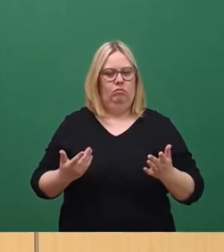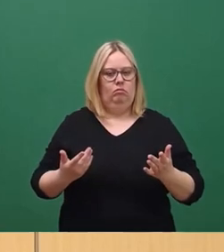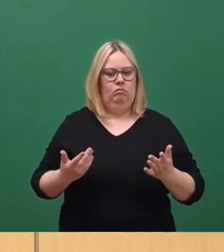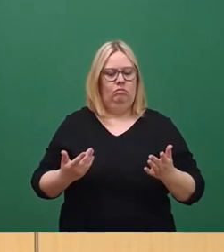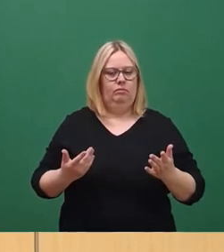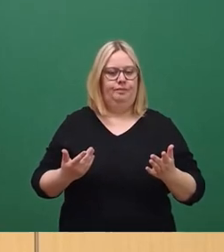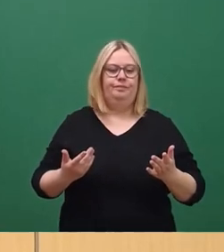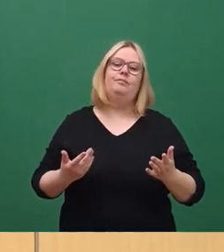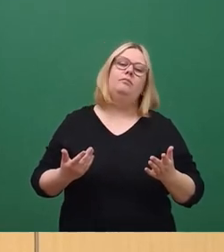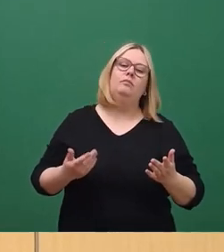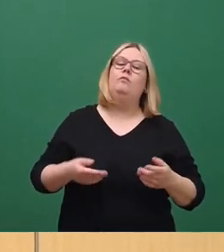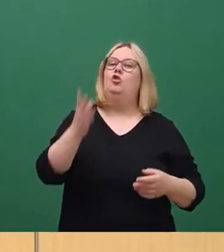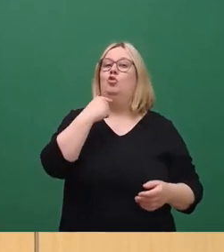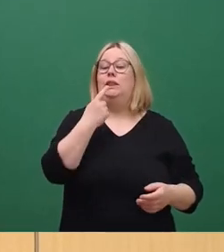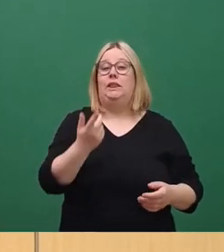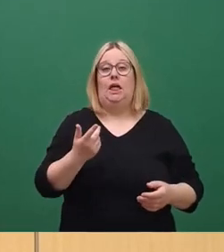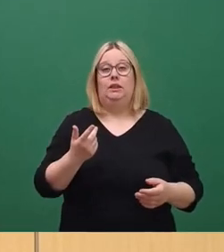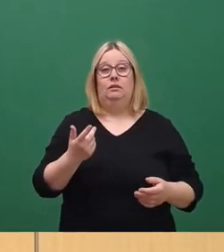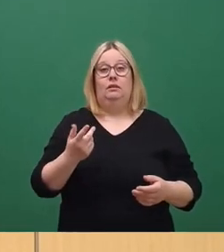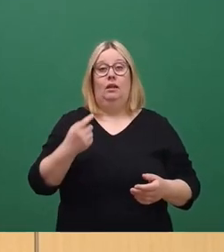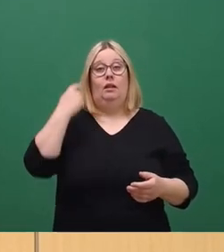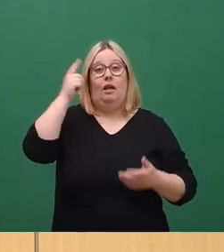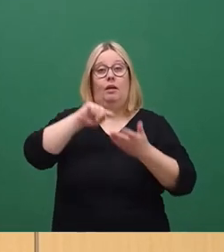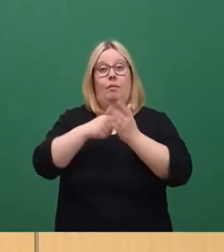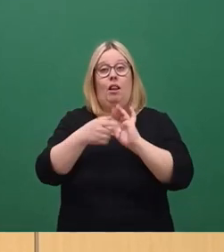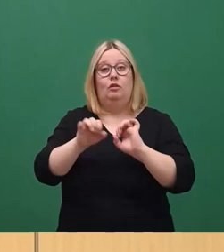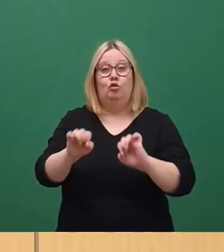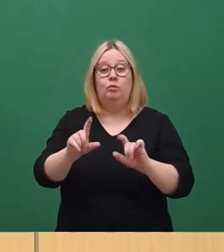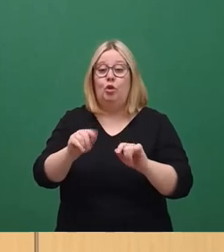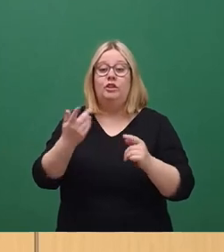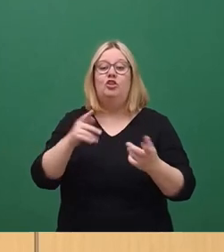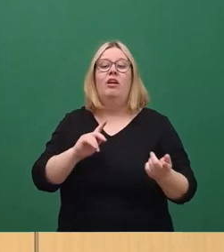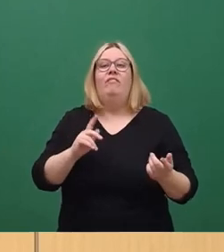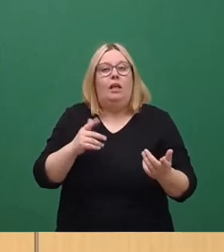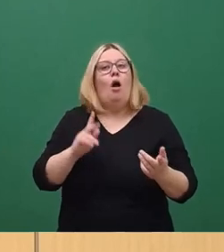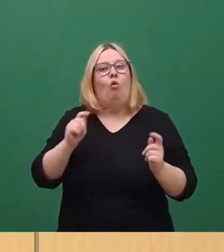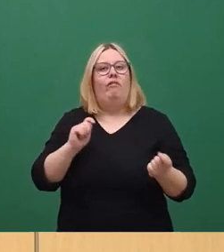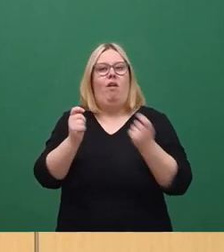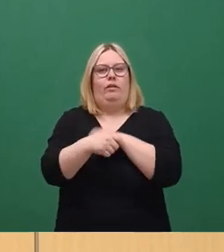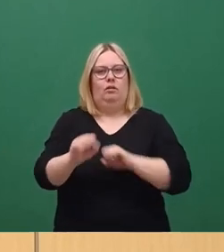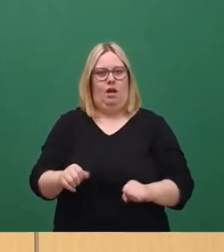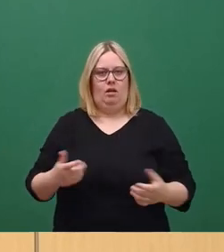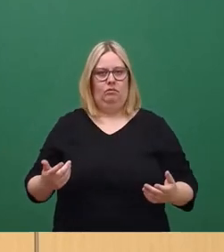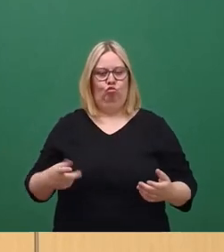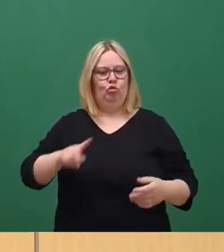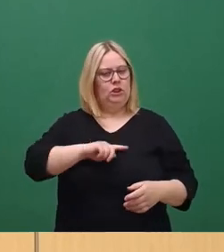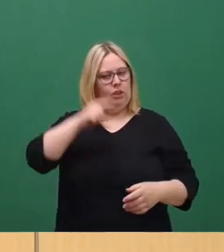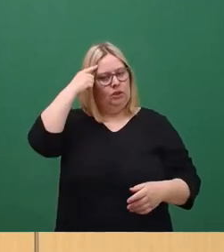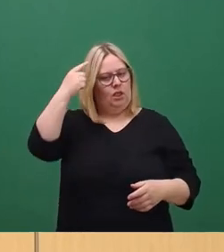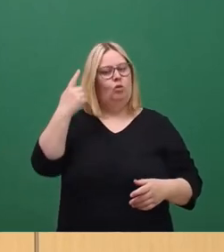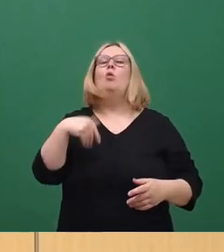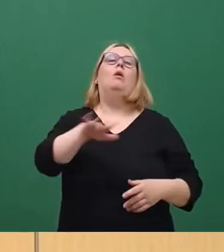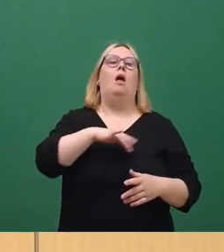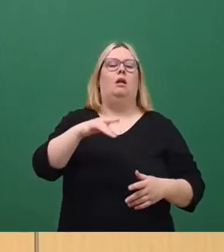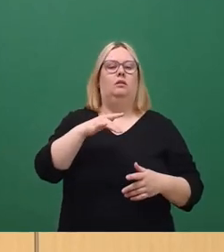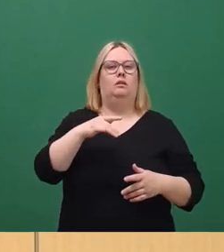Es ist schon gesagt worden, Denkmalschutz bedeutet keine Veränderungssperre. Ich gehe selbstverständlich davon aus, und die Landesdenkmalpflege